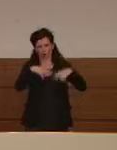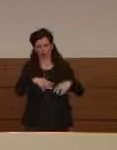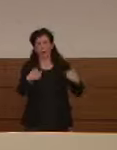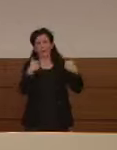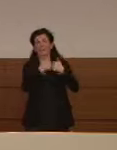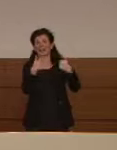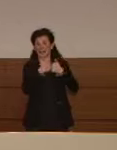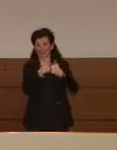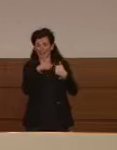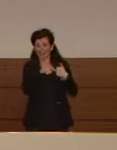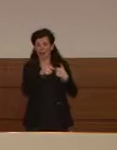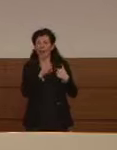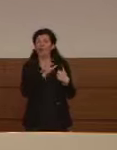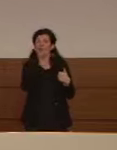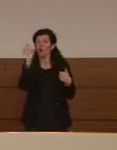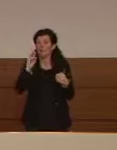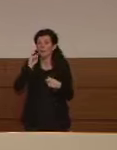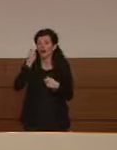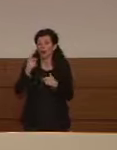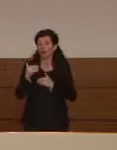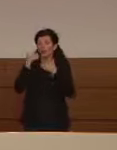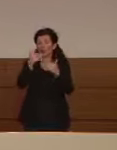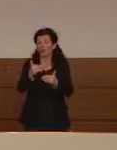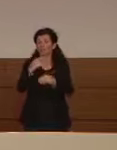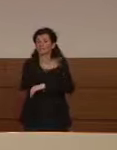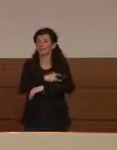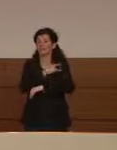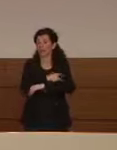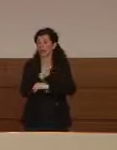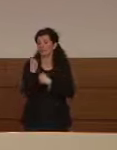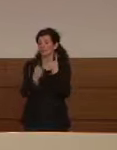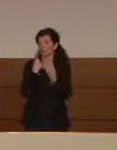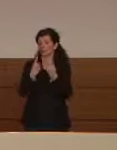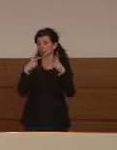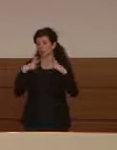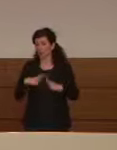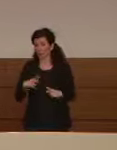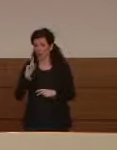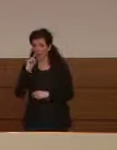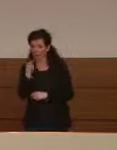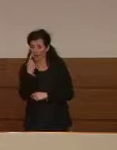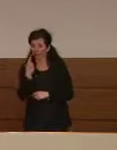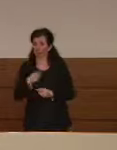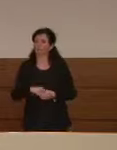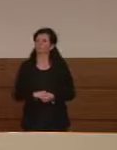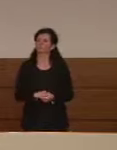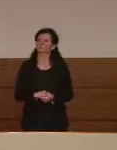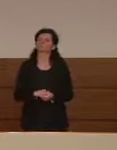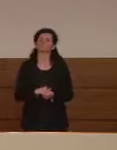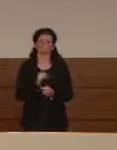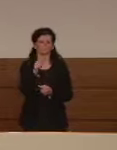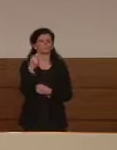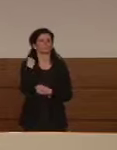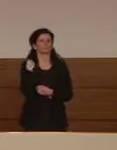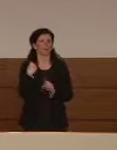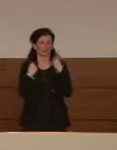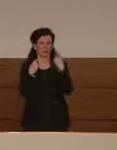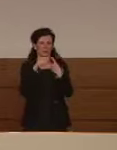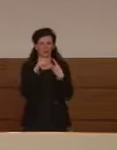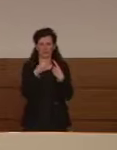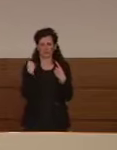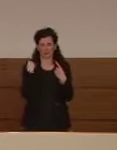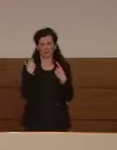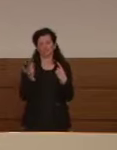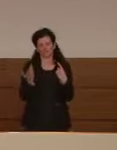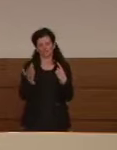meglio rimandare tutto a settembre quando la situazione sarà più tranquilla. Grazie. Sì, sulla prima domanda, certamente questo è un virus